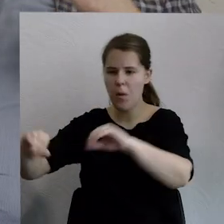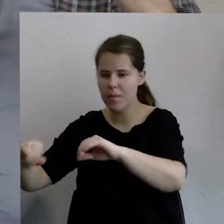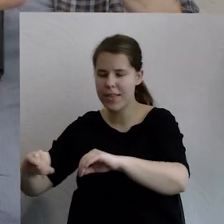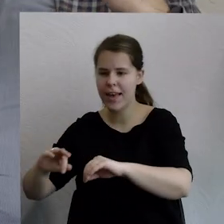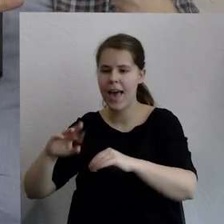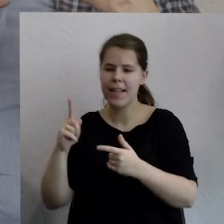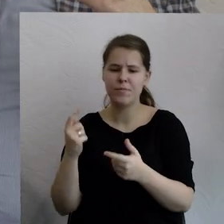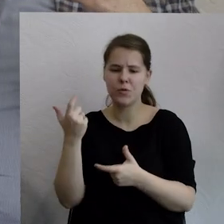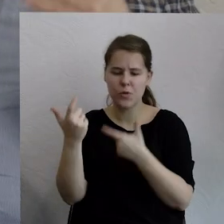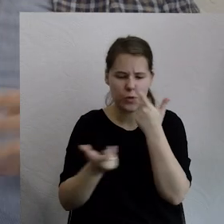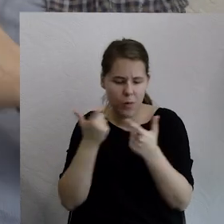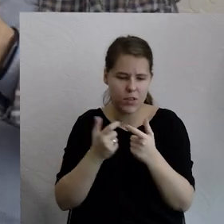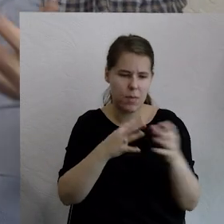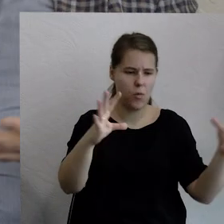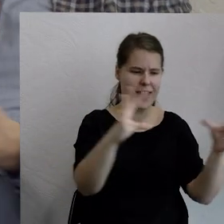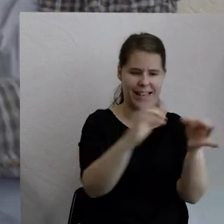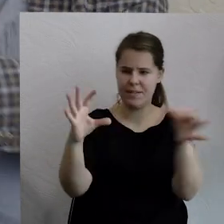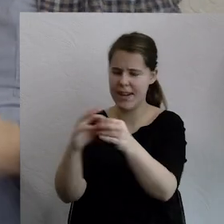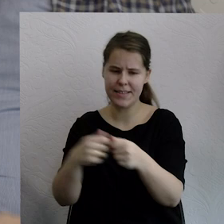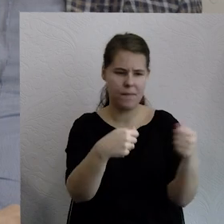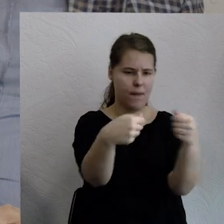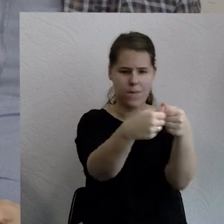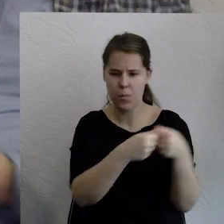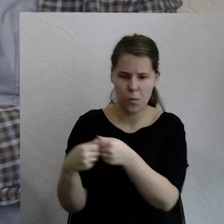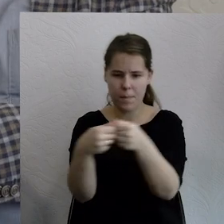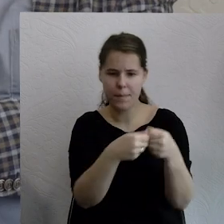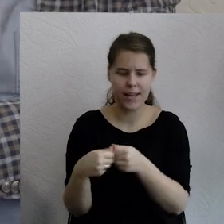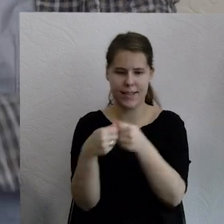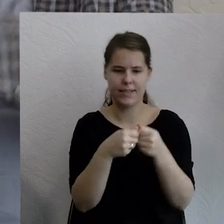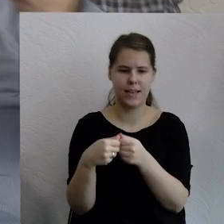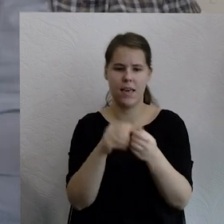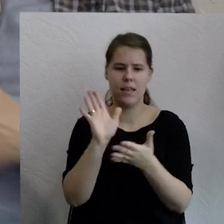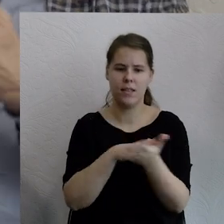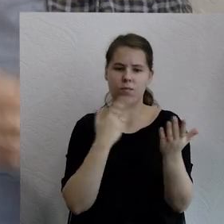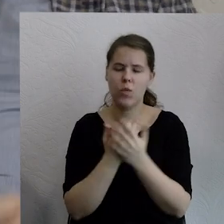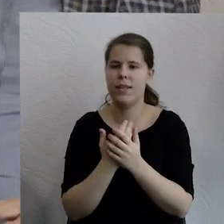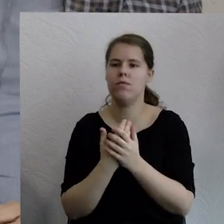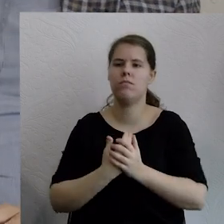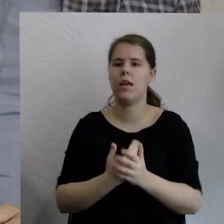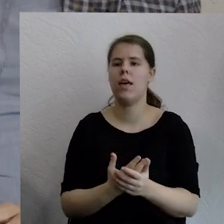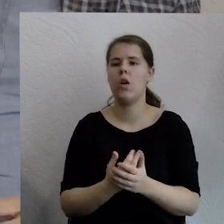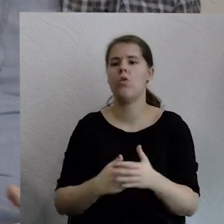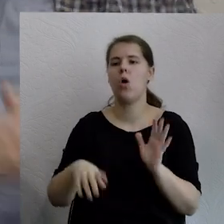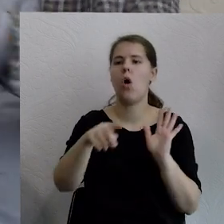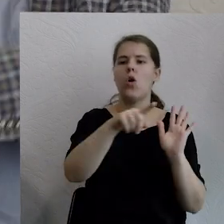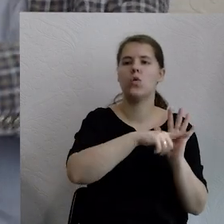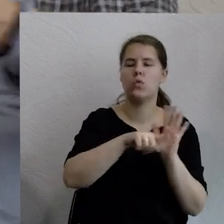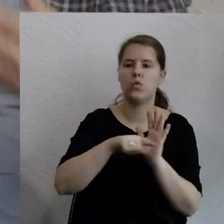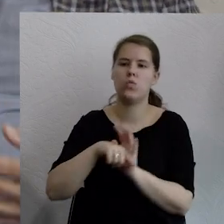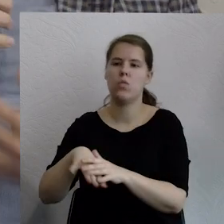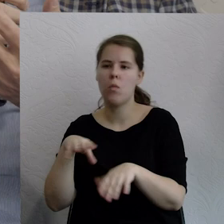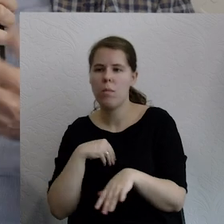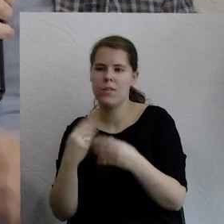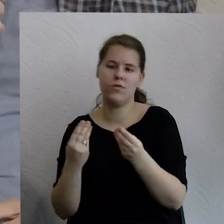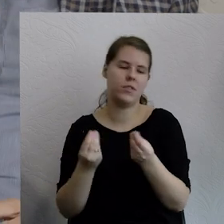intelekt na poziomie współpracy państw. Poprzez mechanizm, nie wiem, chociażby wspólnego długu. Po to, żeby wspólnie podejmować, czy teraz wobec